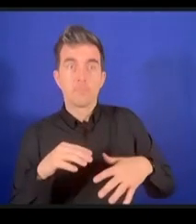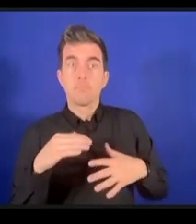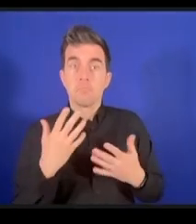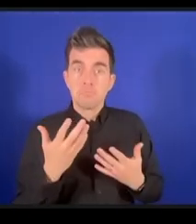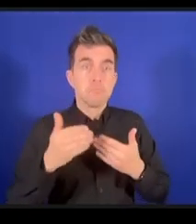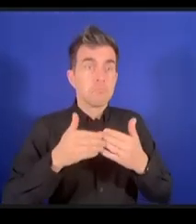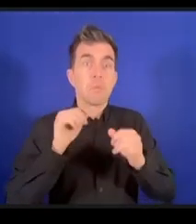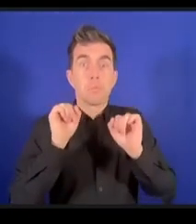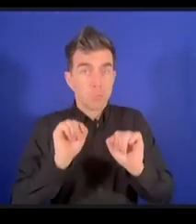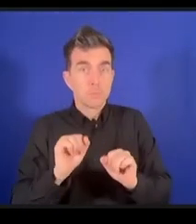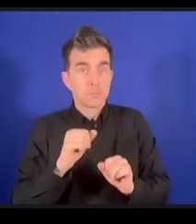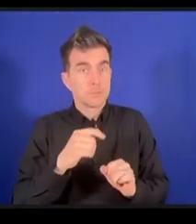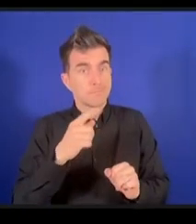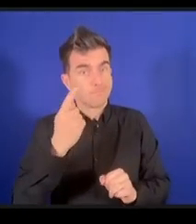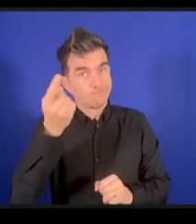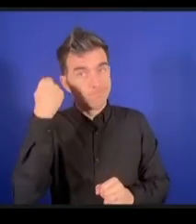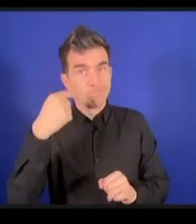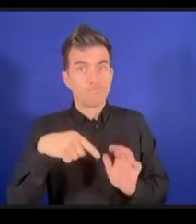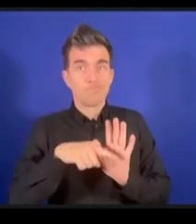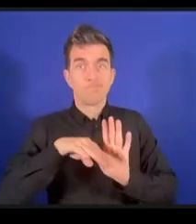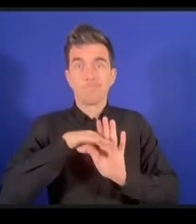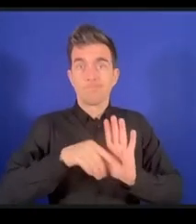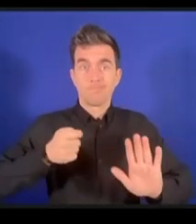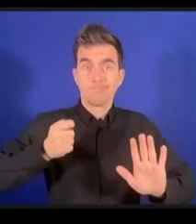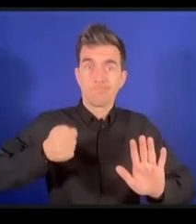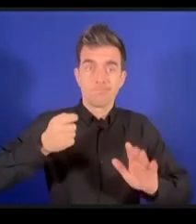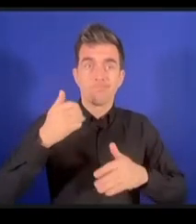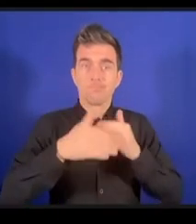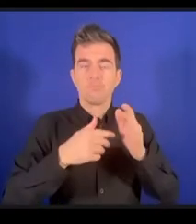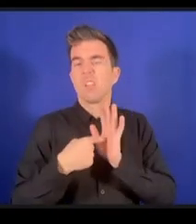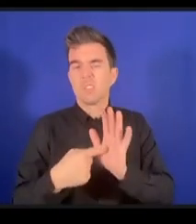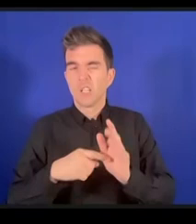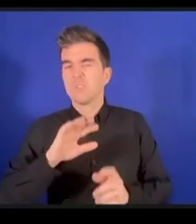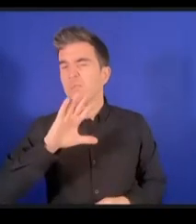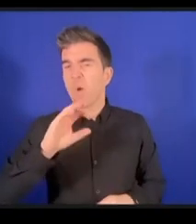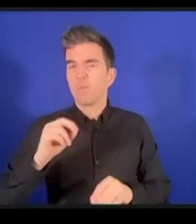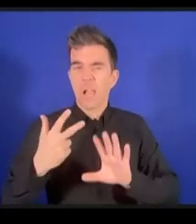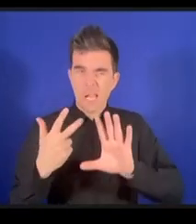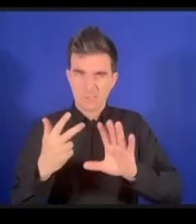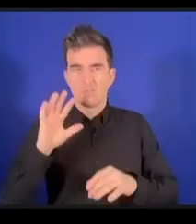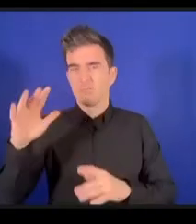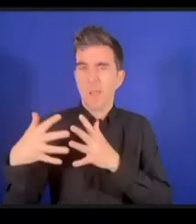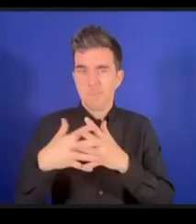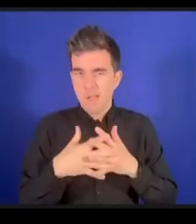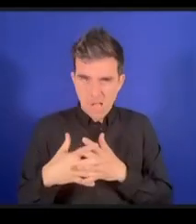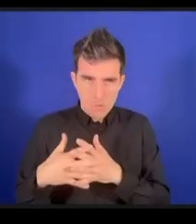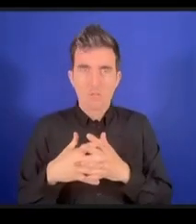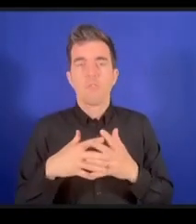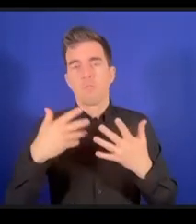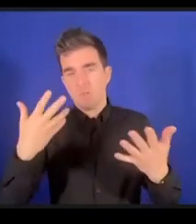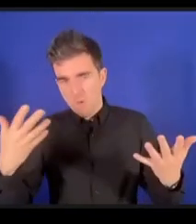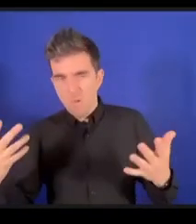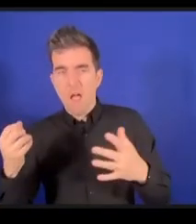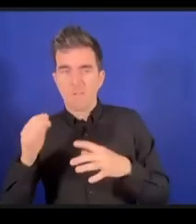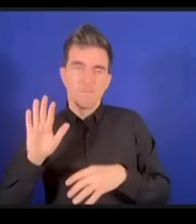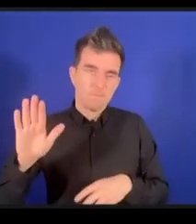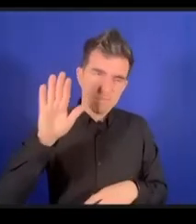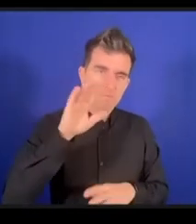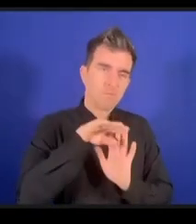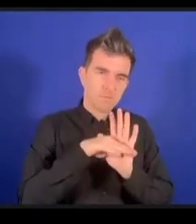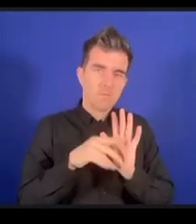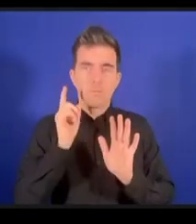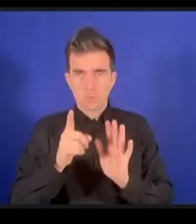il y a d'autres normes qui sont contraignants au titre des